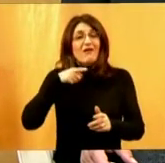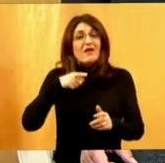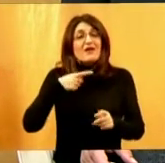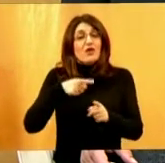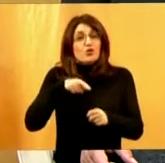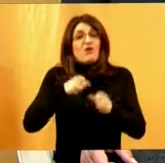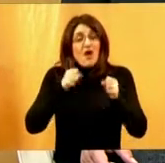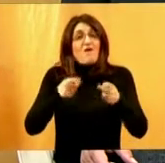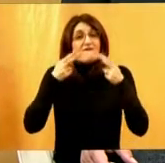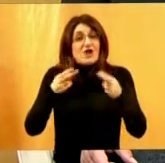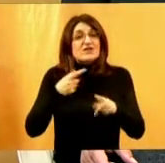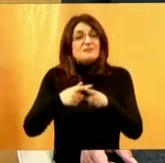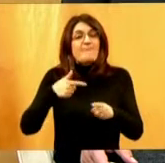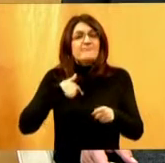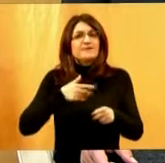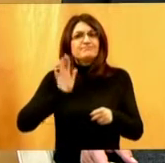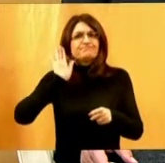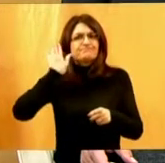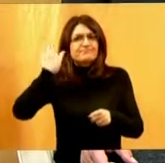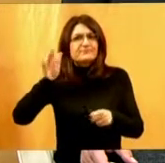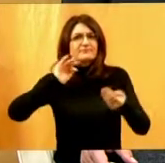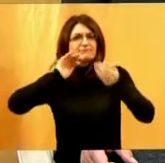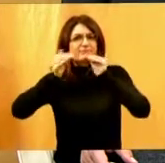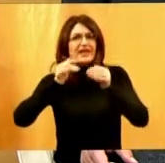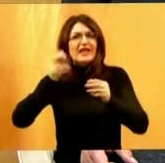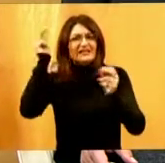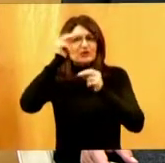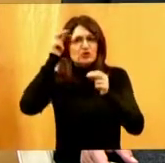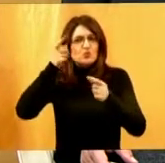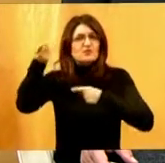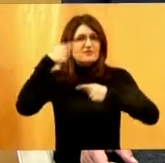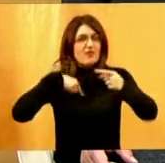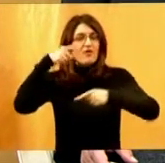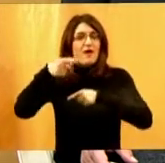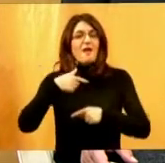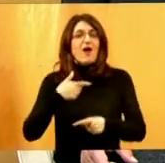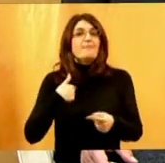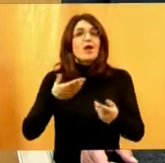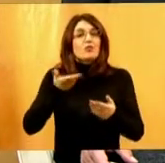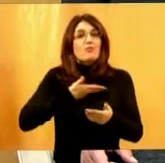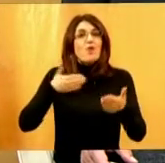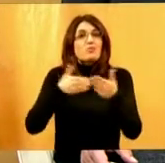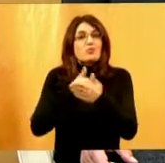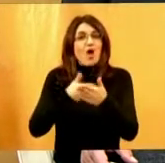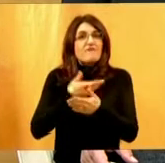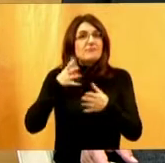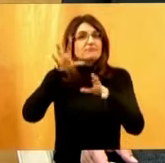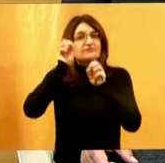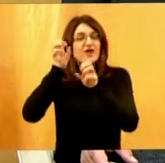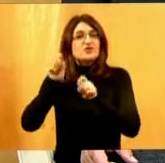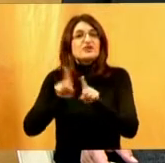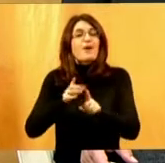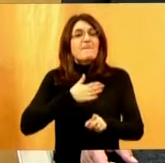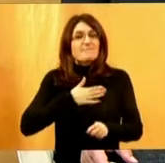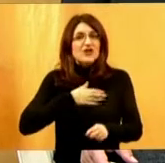jer na taj način razmjenom iskustava mi stječemo nove spoznaje, ali jednako tako dijelimo i naša